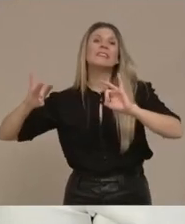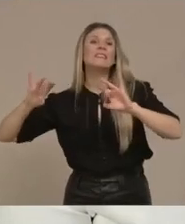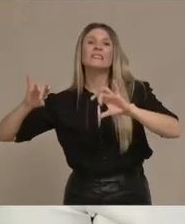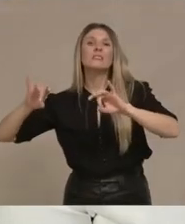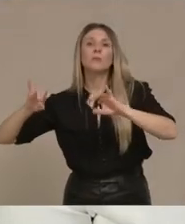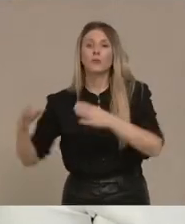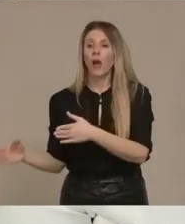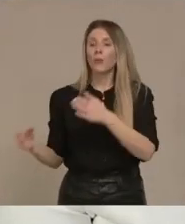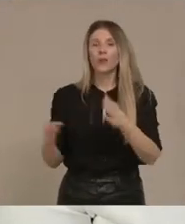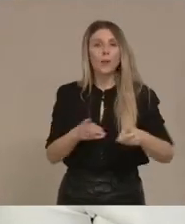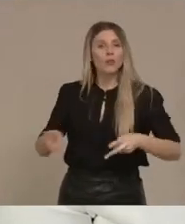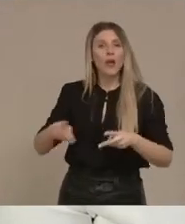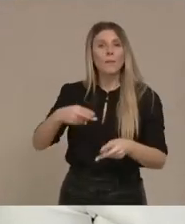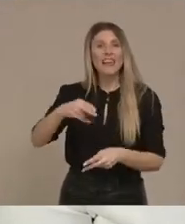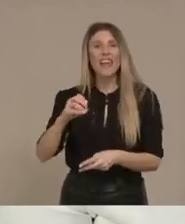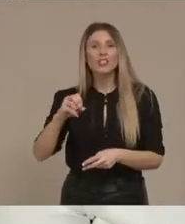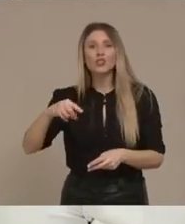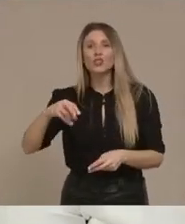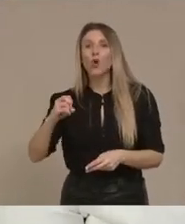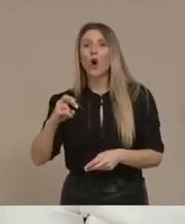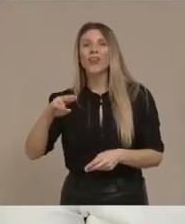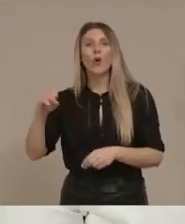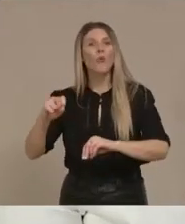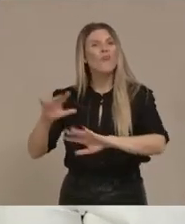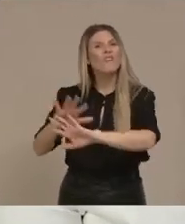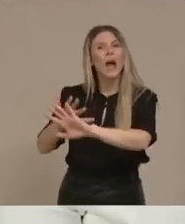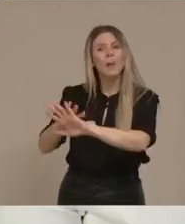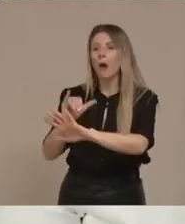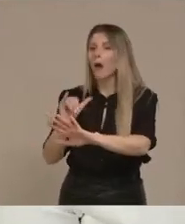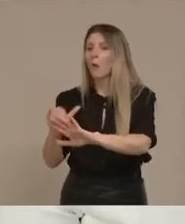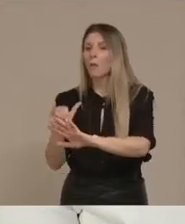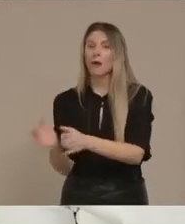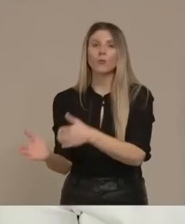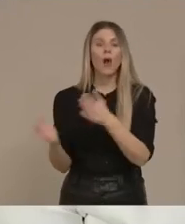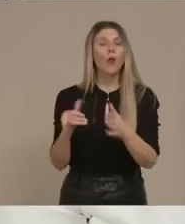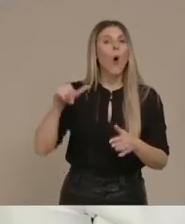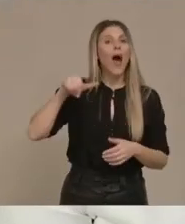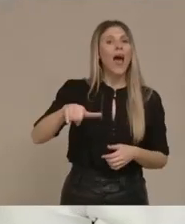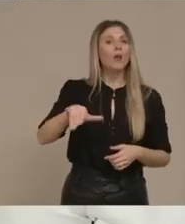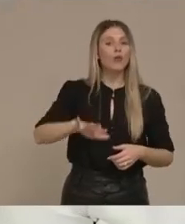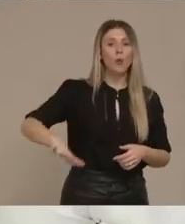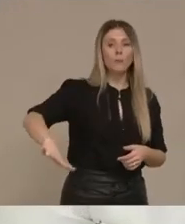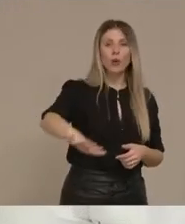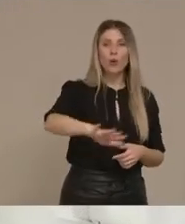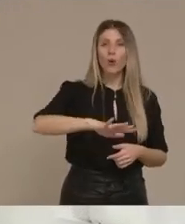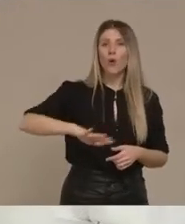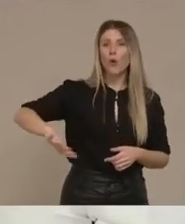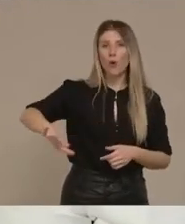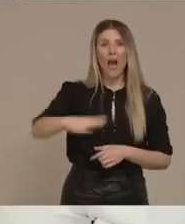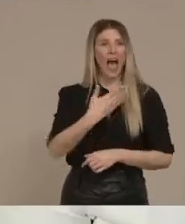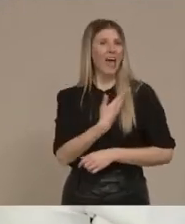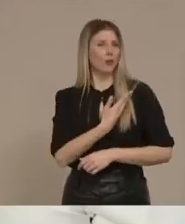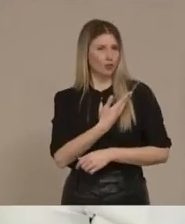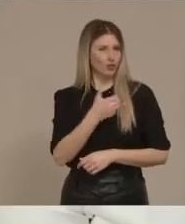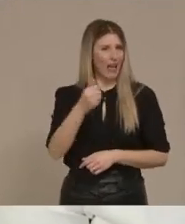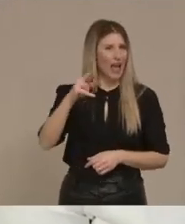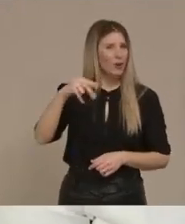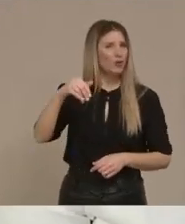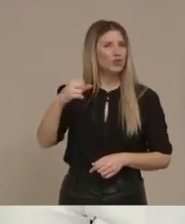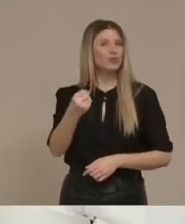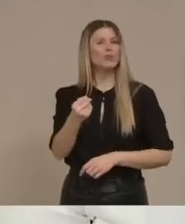κολλημένα τα πράγματα Αεροδρόμιο, περιμένουμε από το 2000 την ανακαινήσή του, την